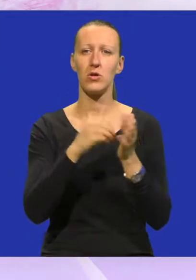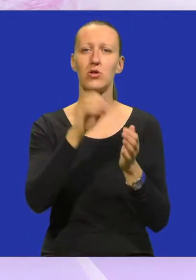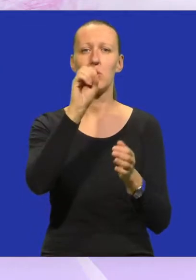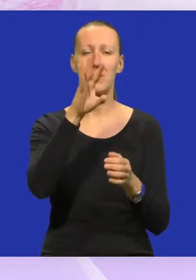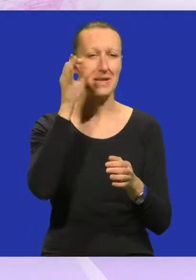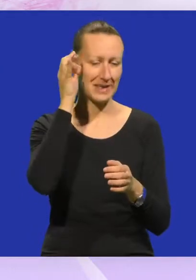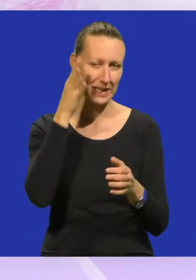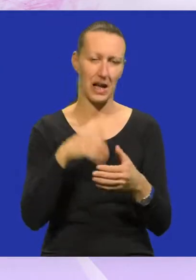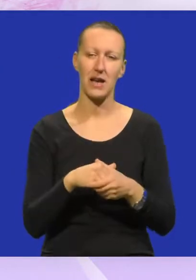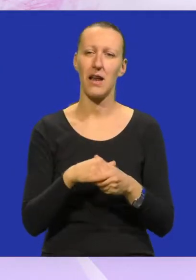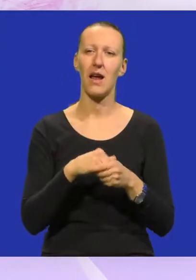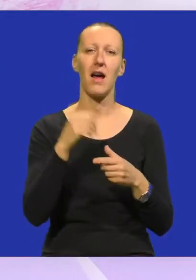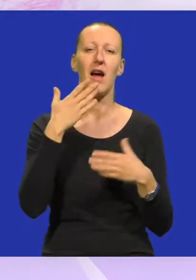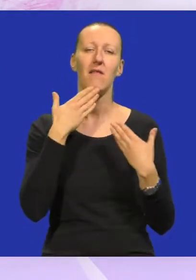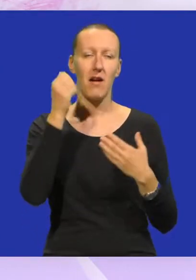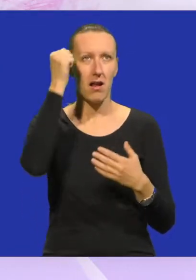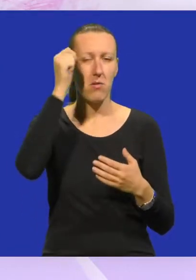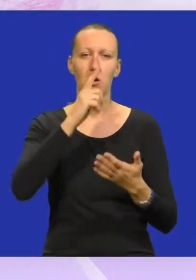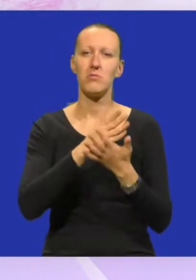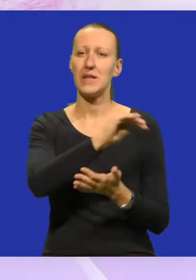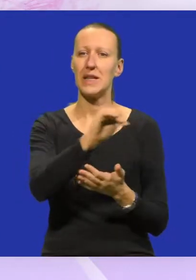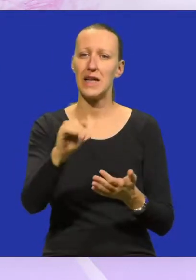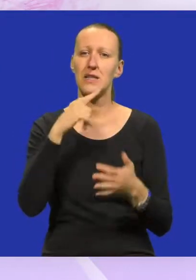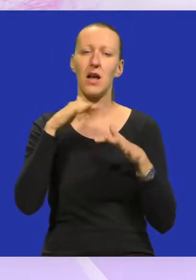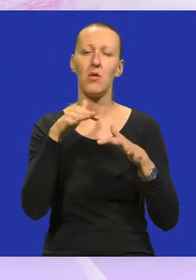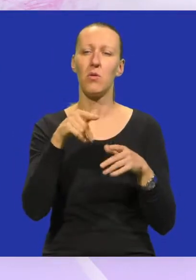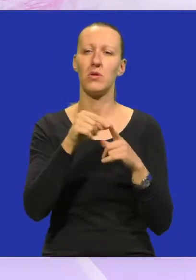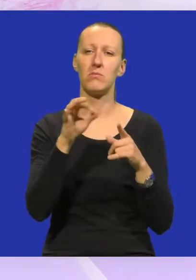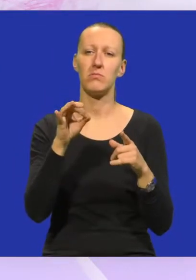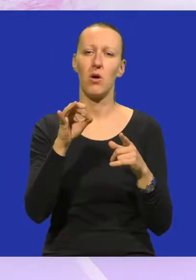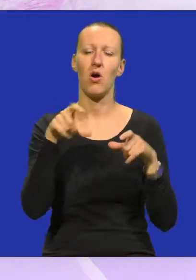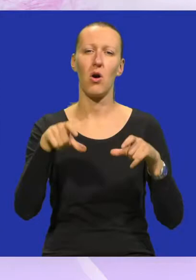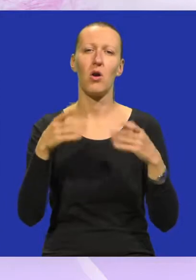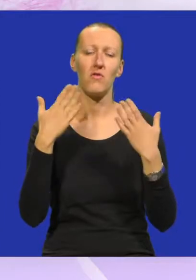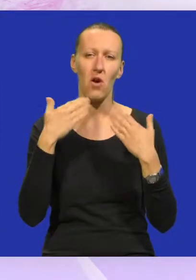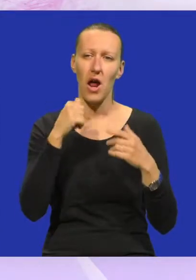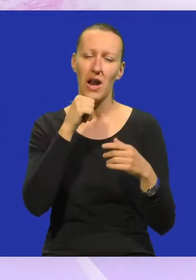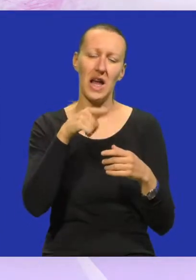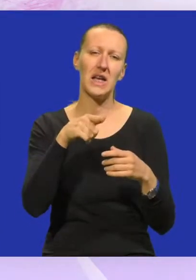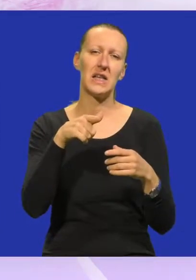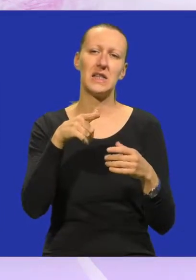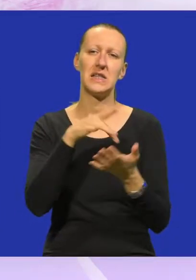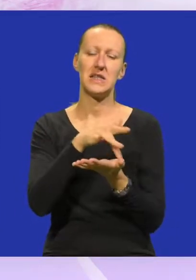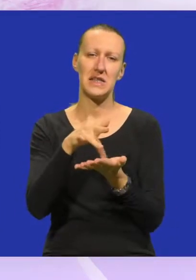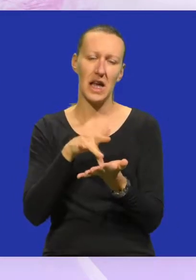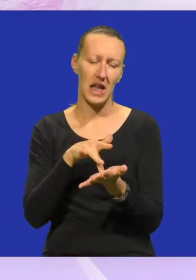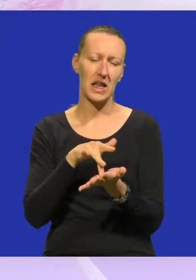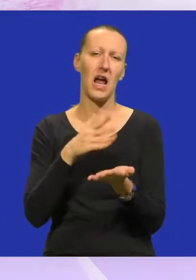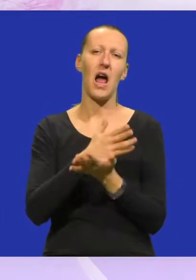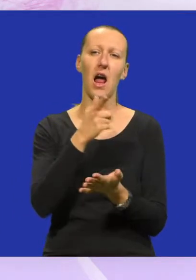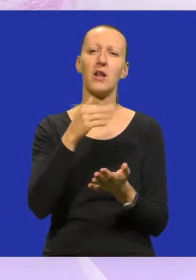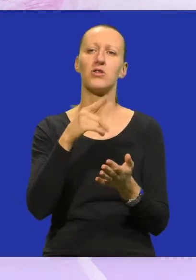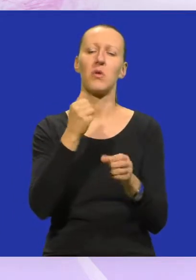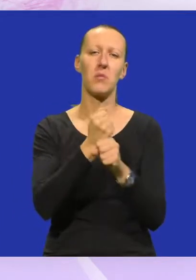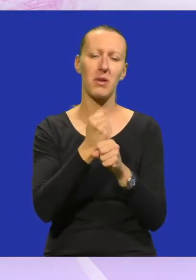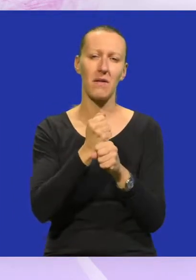još 15-ak dana. Hvala Bogu više neće biti djece i ljudi po dvoranama i po sabirnim centrima, ali ćemo